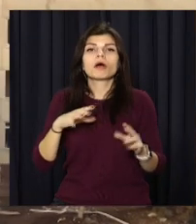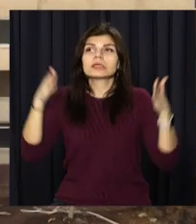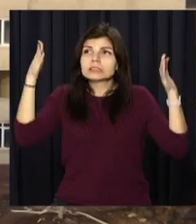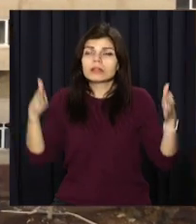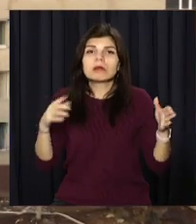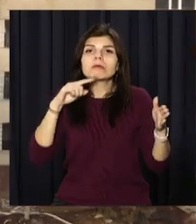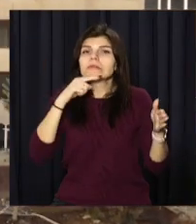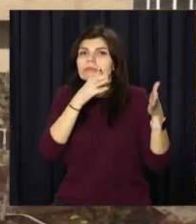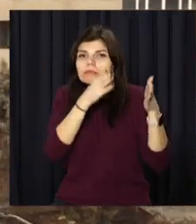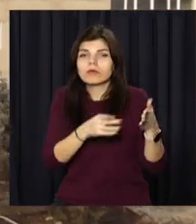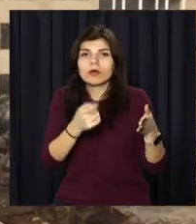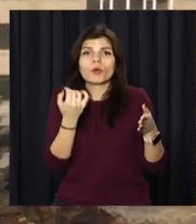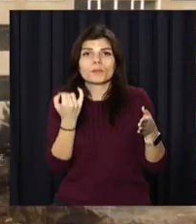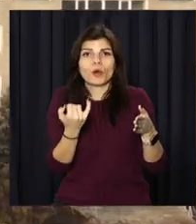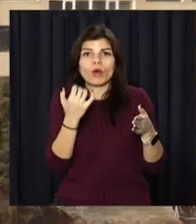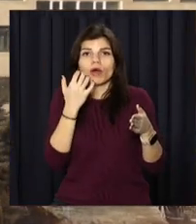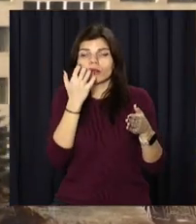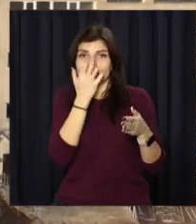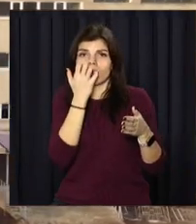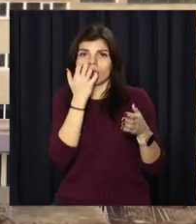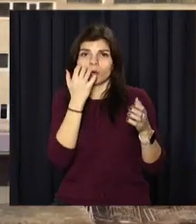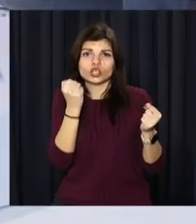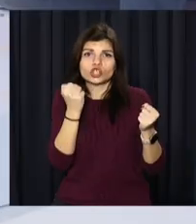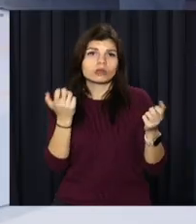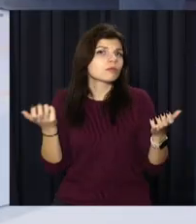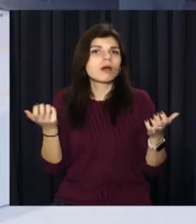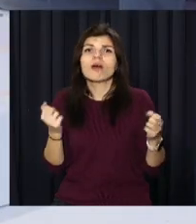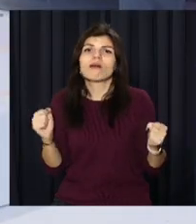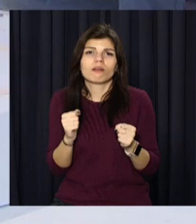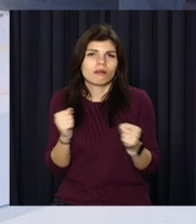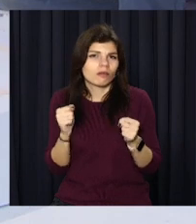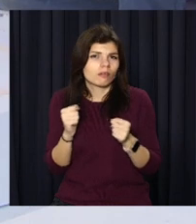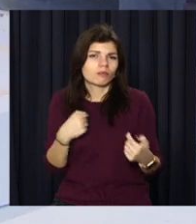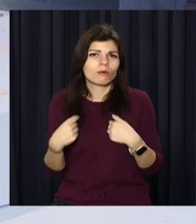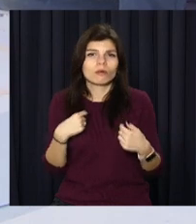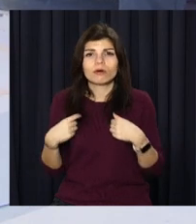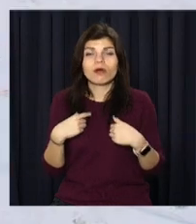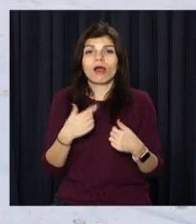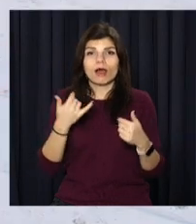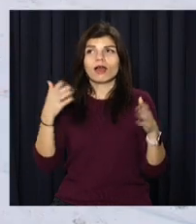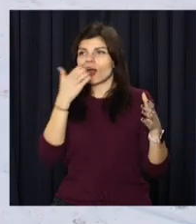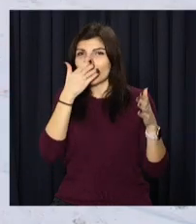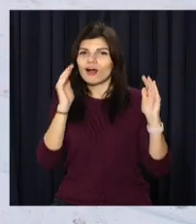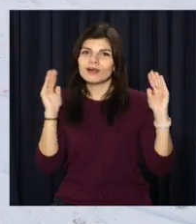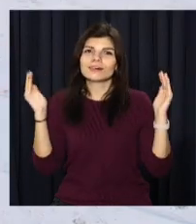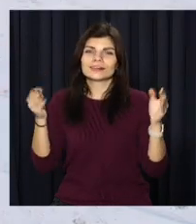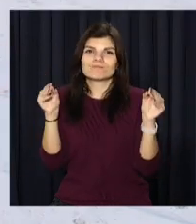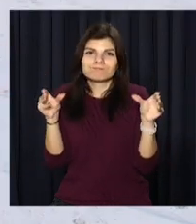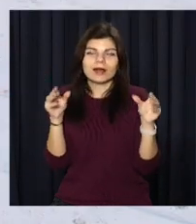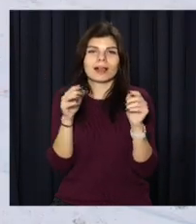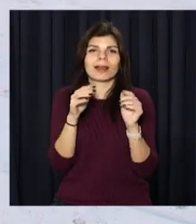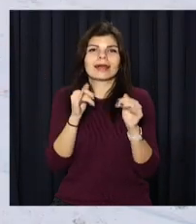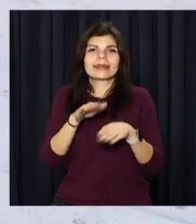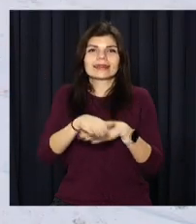стіни, які погано отримували тепло. Будівлю термомодернізують та розфарбують стіни. У просторих холах становлять